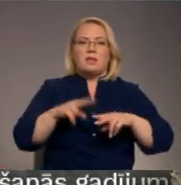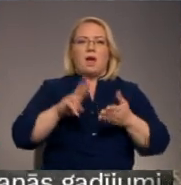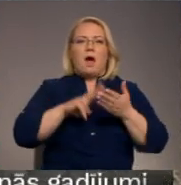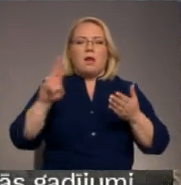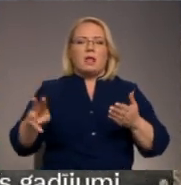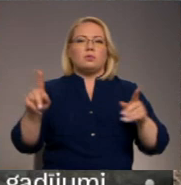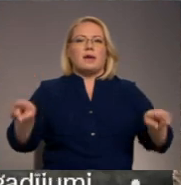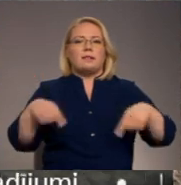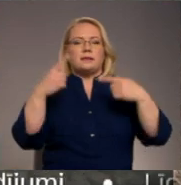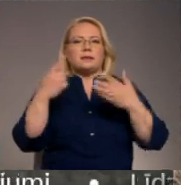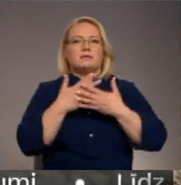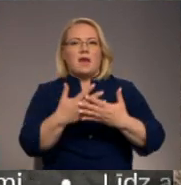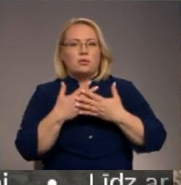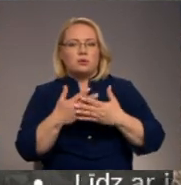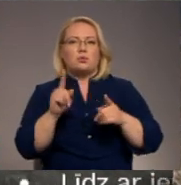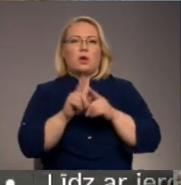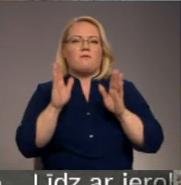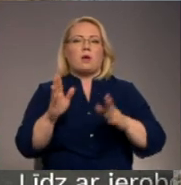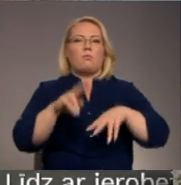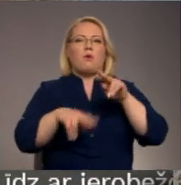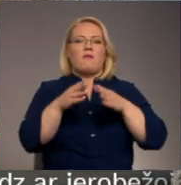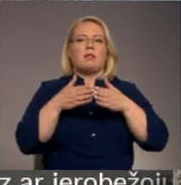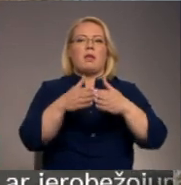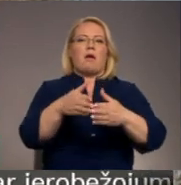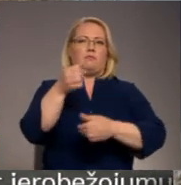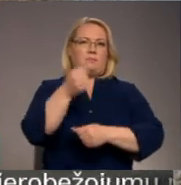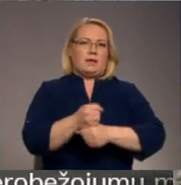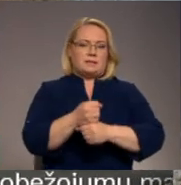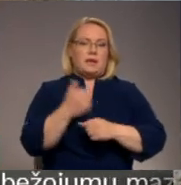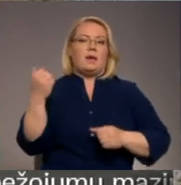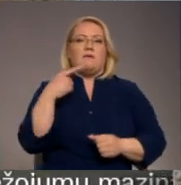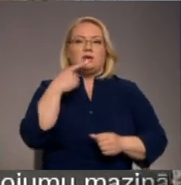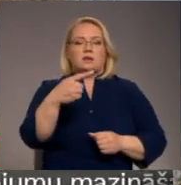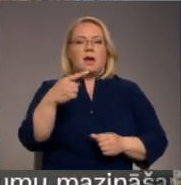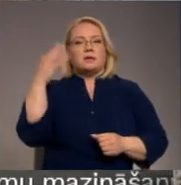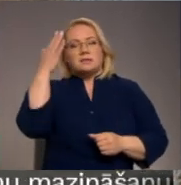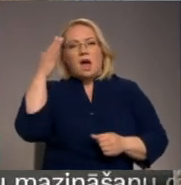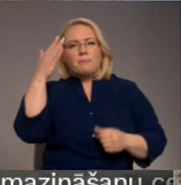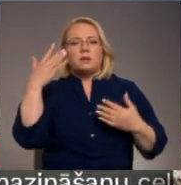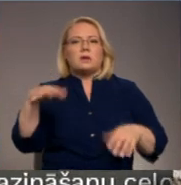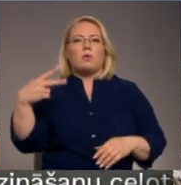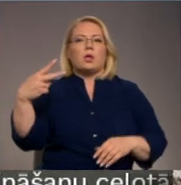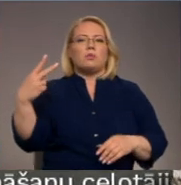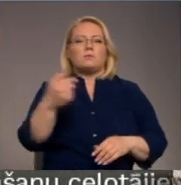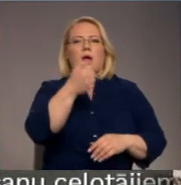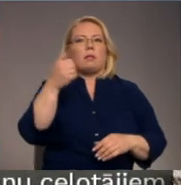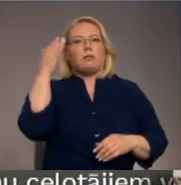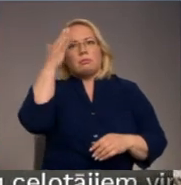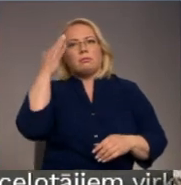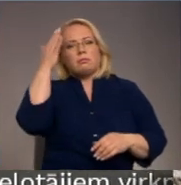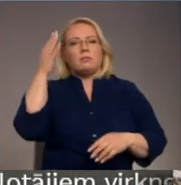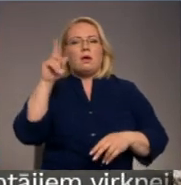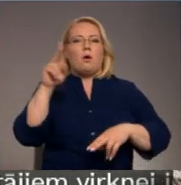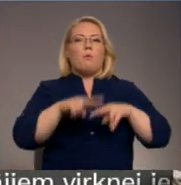zvēniecību, izbūvējot laivu piestātnes. Lolots sapnis jau pārpa 20 un cik gadi jau. Būvētājs ir